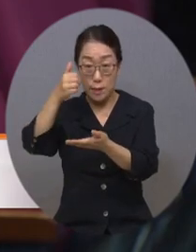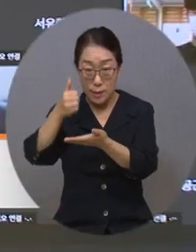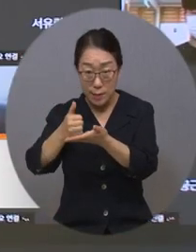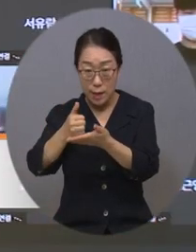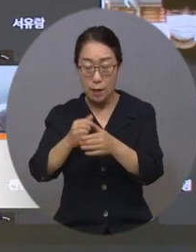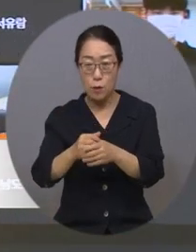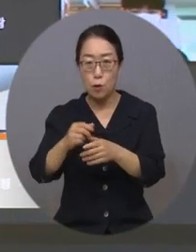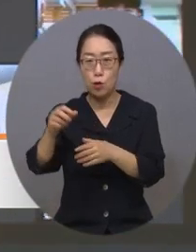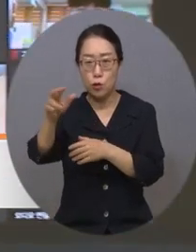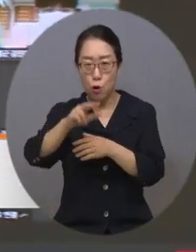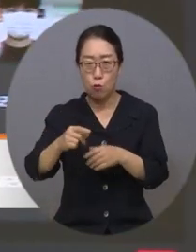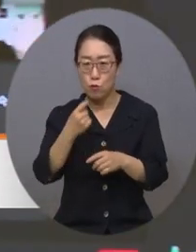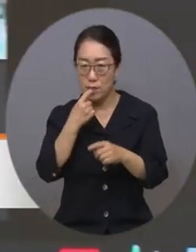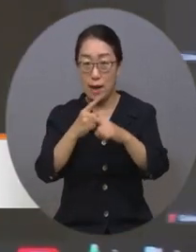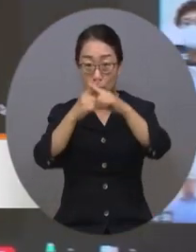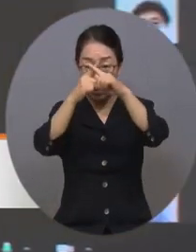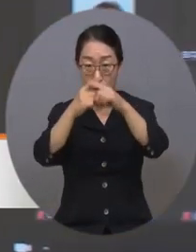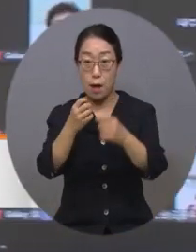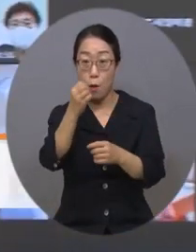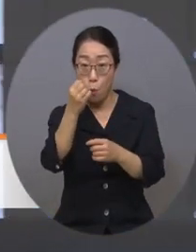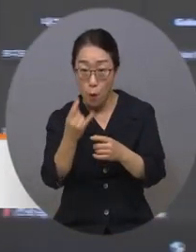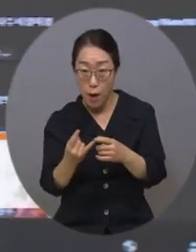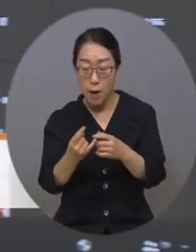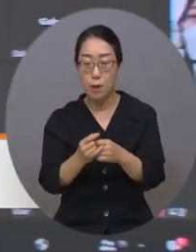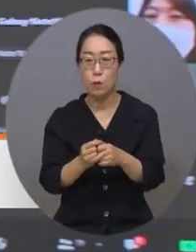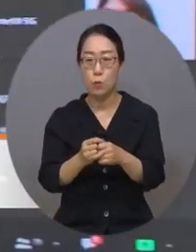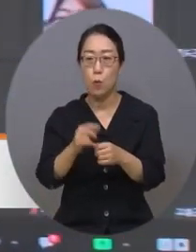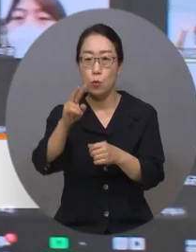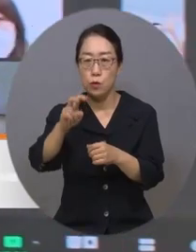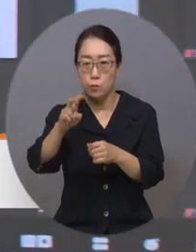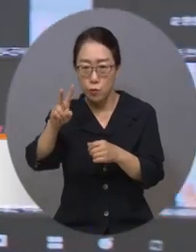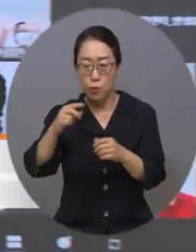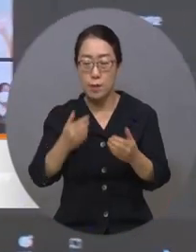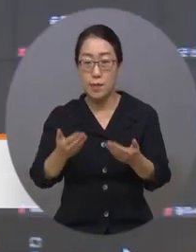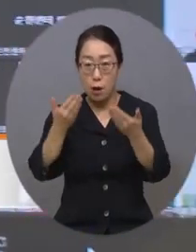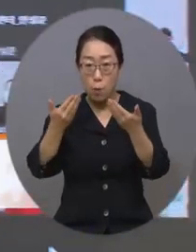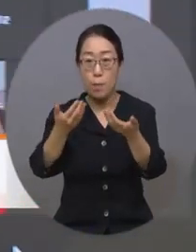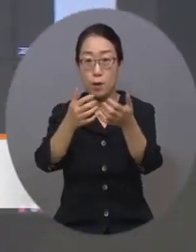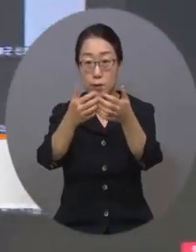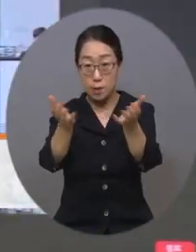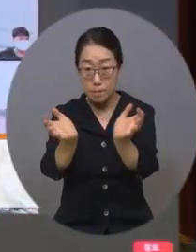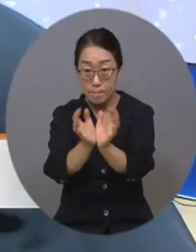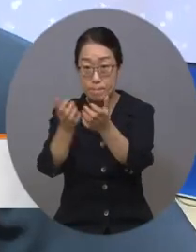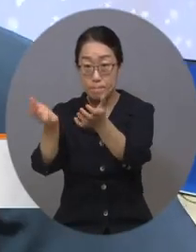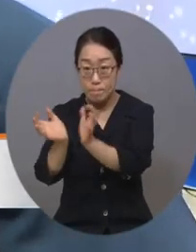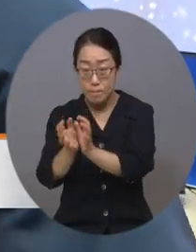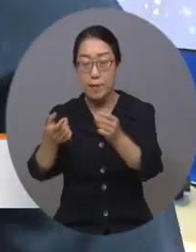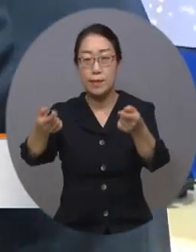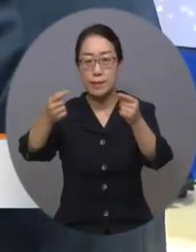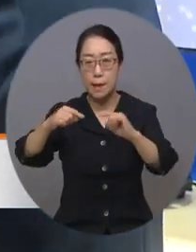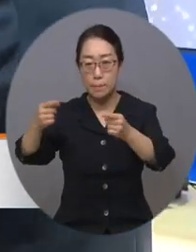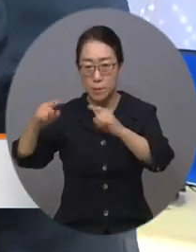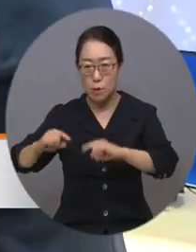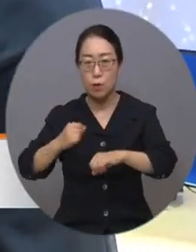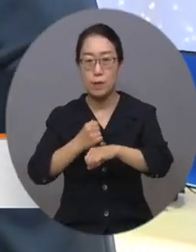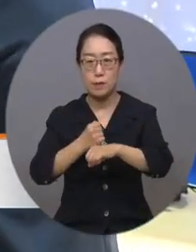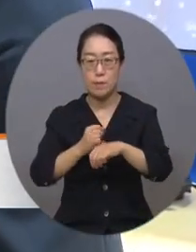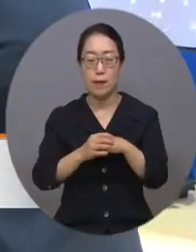전국 간호사회 그리고 전국 22개 자원봉사센터가 참석한 가운데 진행됐습니다.